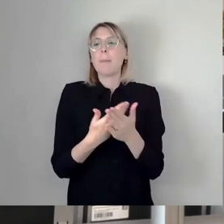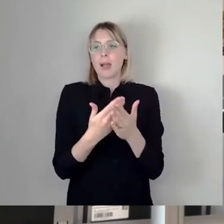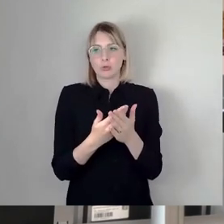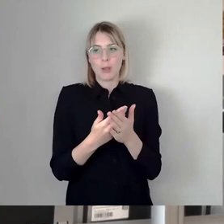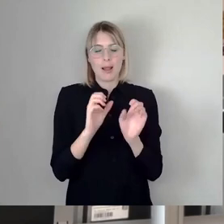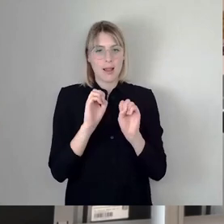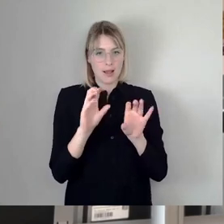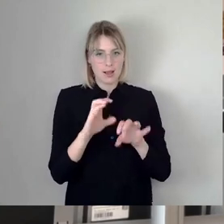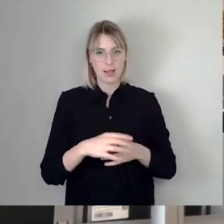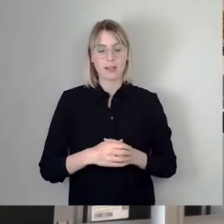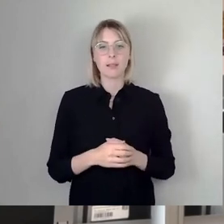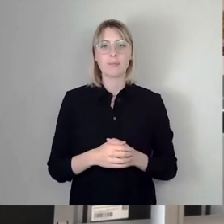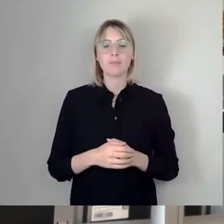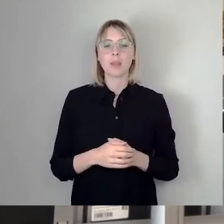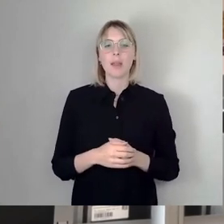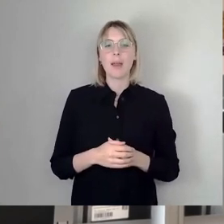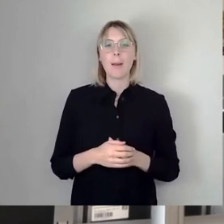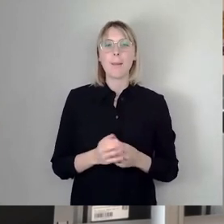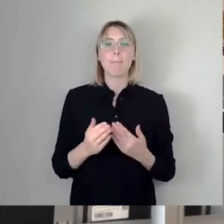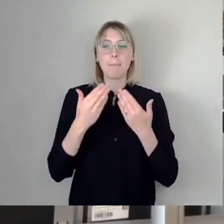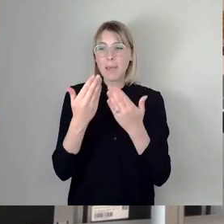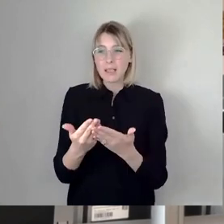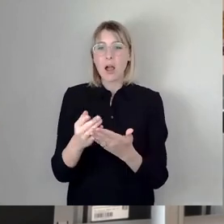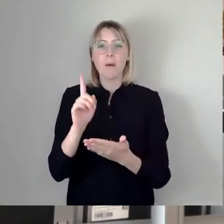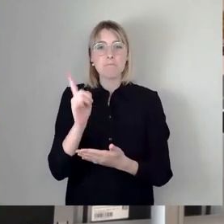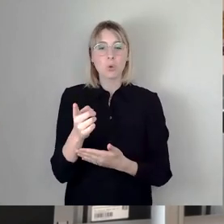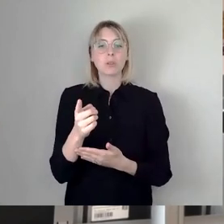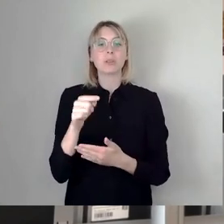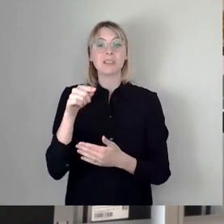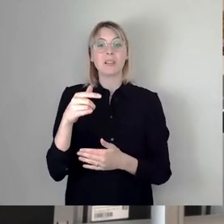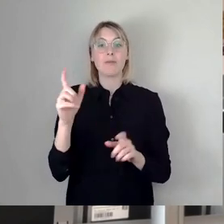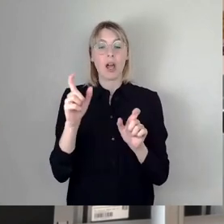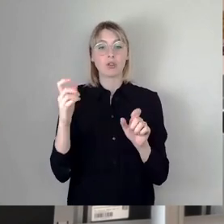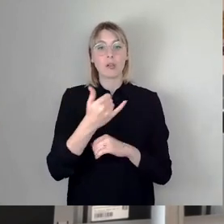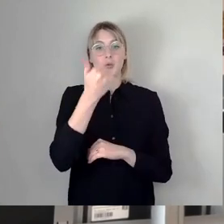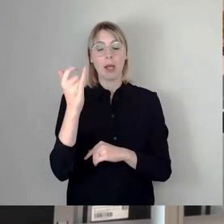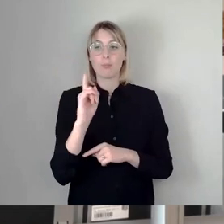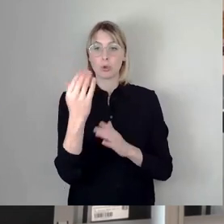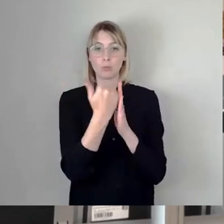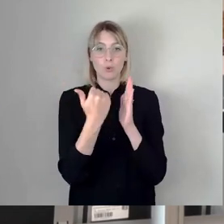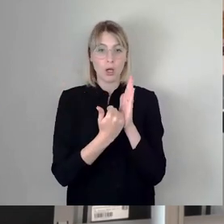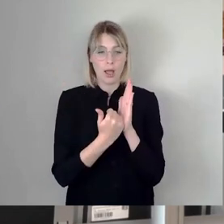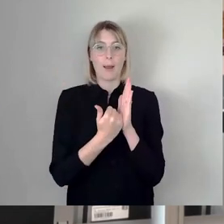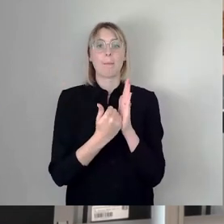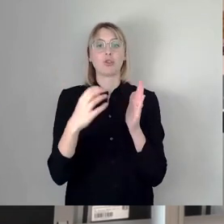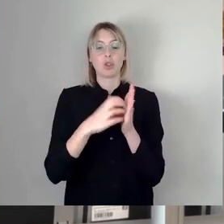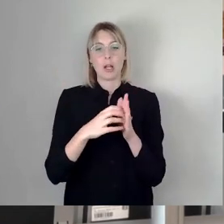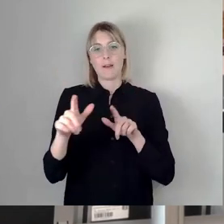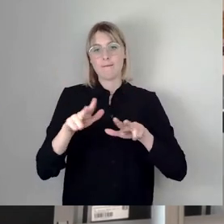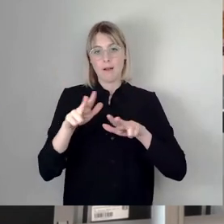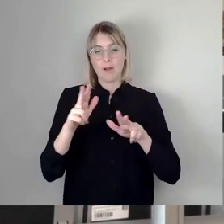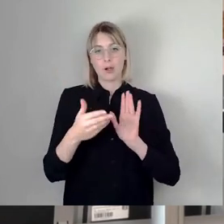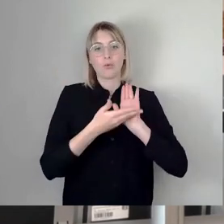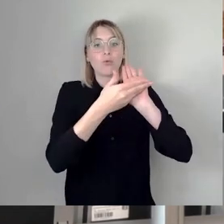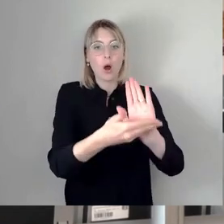im April des jeweiligen Veranstaltungsjahres sein Programm der Stadtverwaltung vorstellen. Und die Stadtverwaltung behält sich vor,